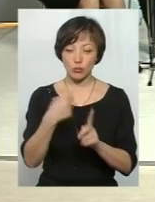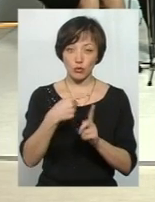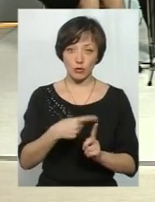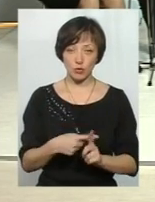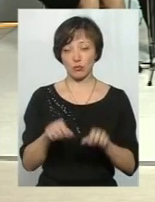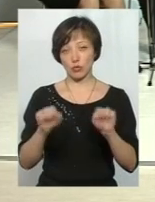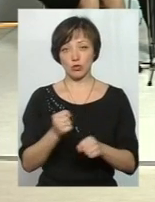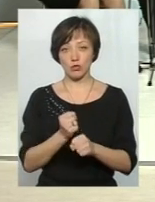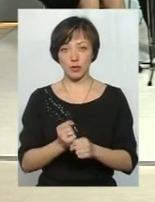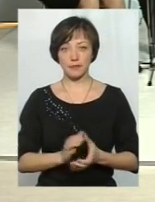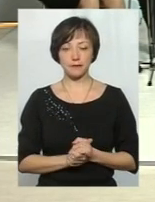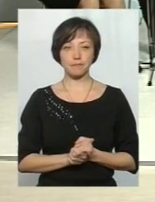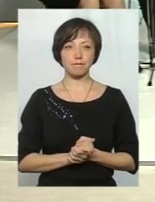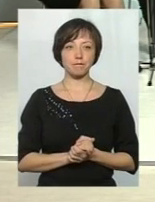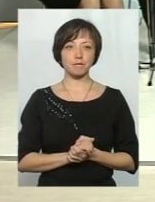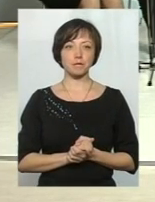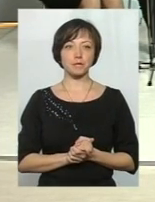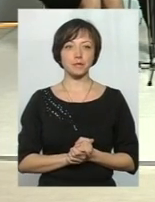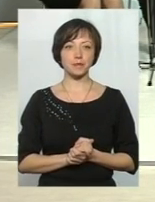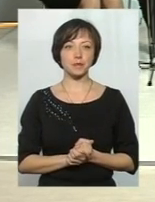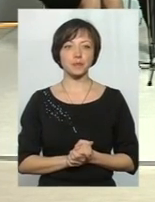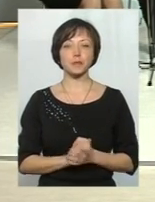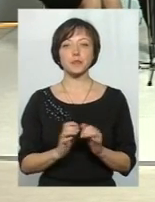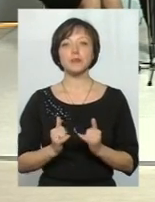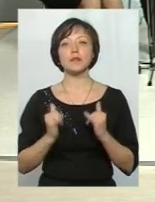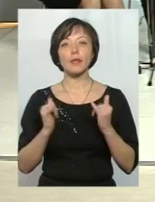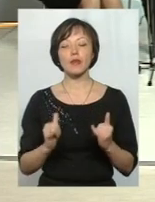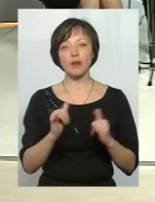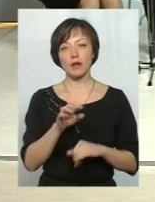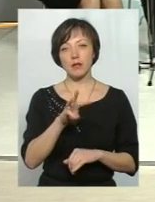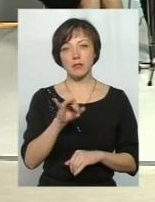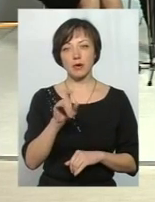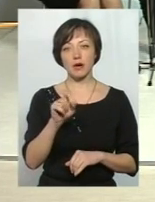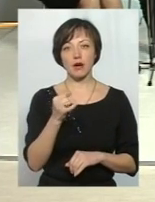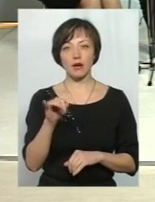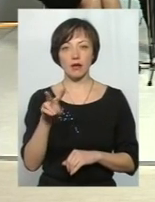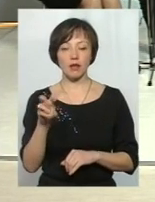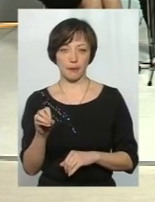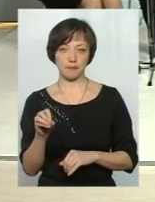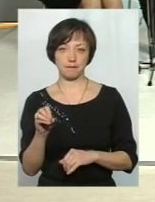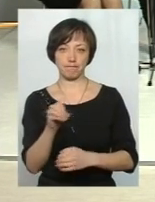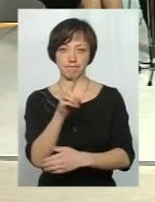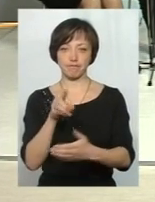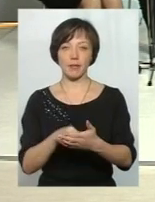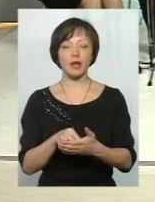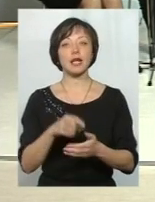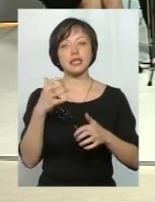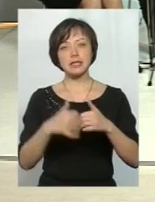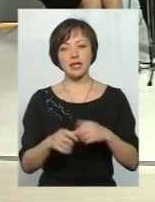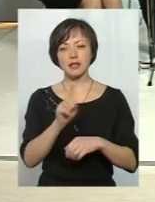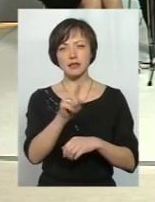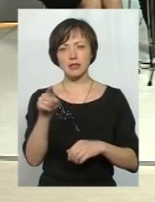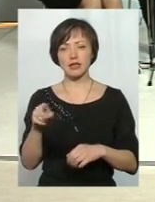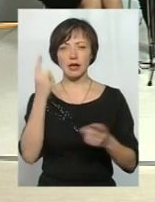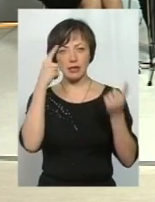можна робити. Дякую за відповідь. Пане Михайле, серед тих ідей, серед тих